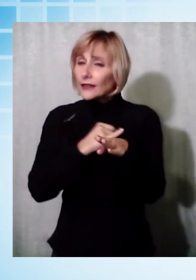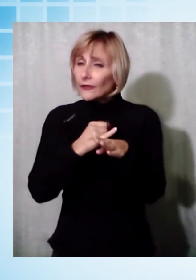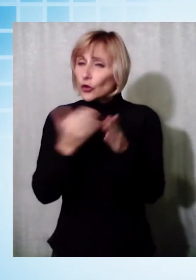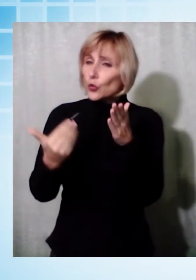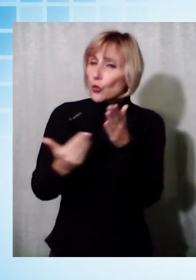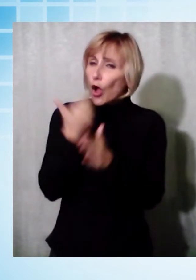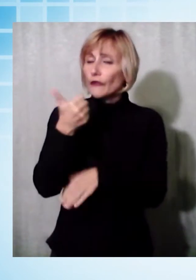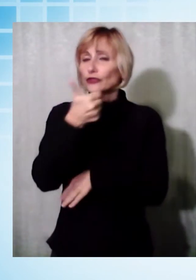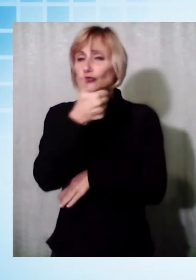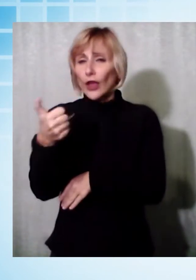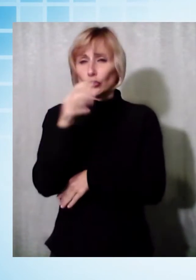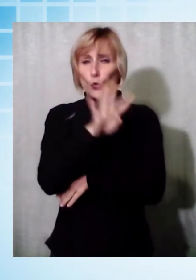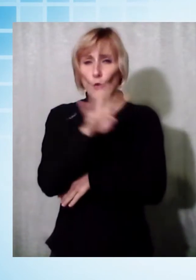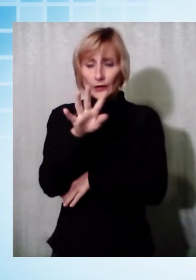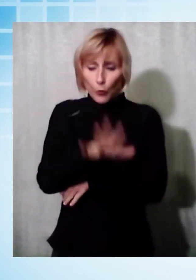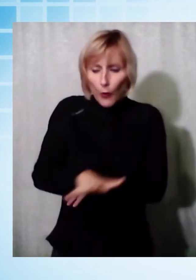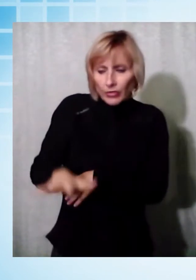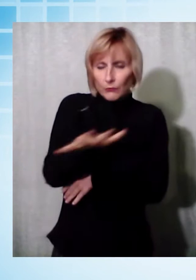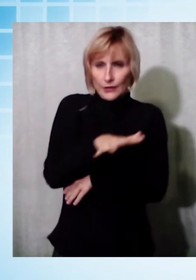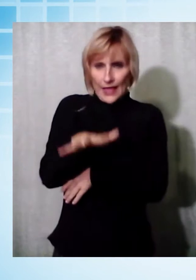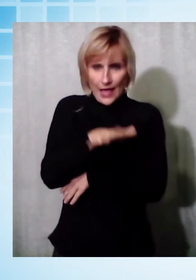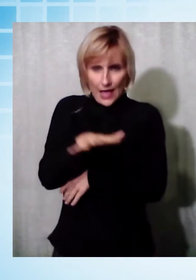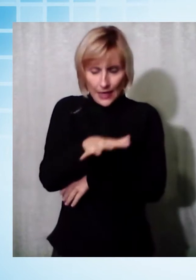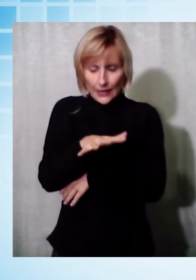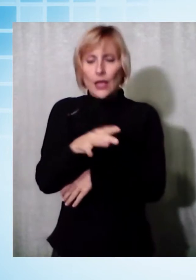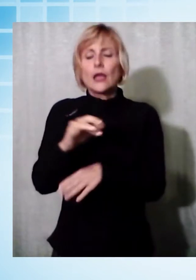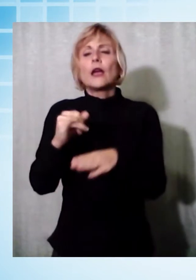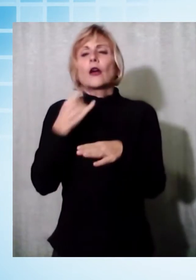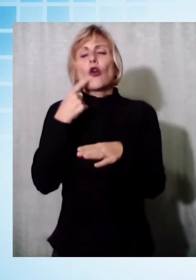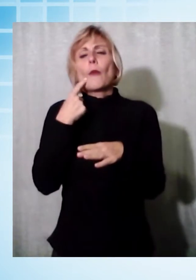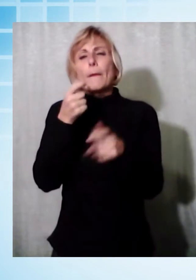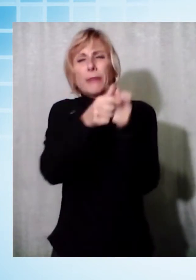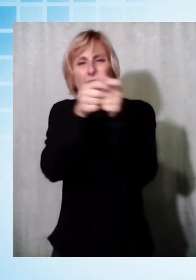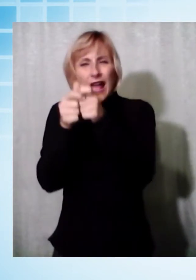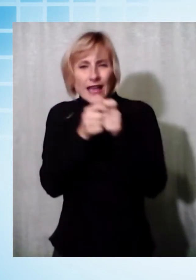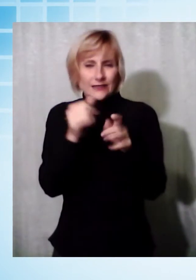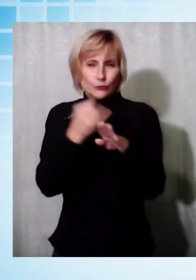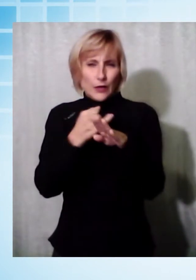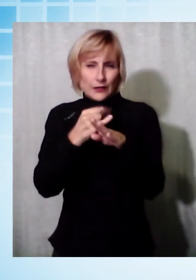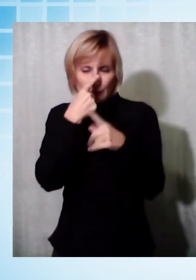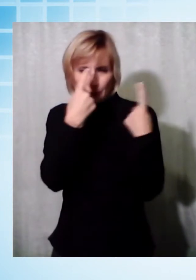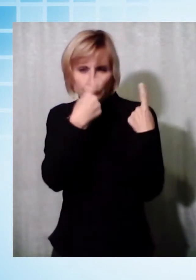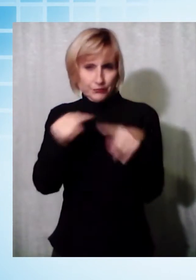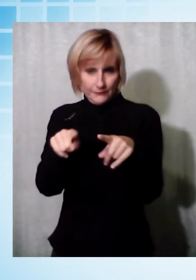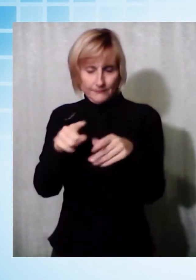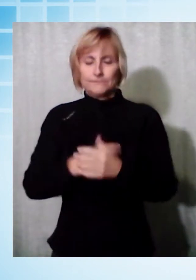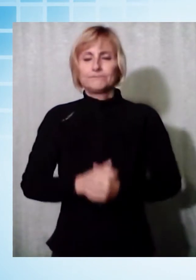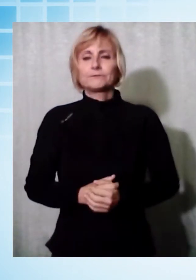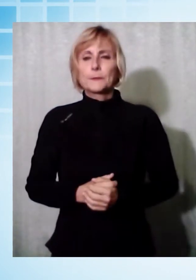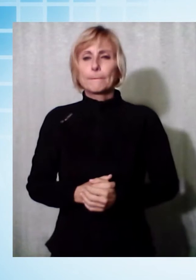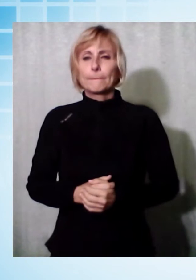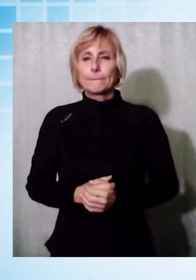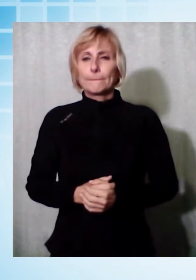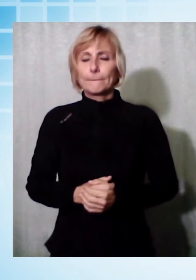nella piana, cioè 6 ad Alto Pascio, 12 a Capandori, 22 a Lucca, 2 a Monte Carlo e 2 a Porcari.